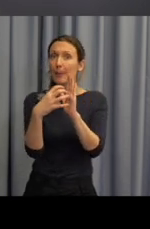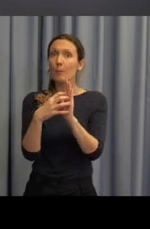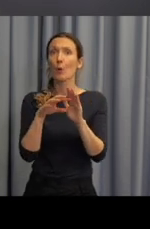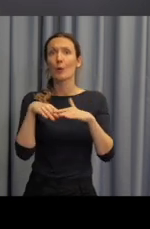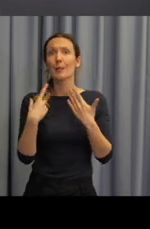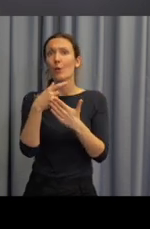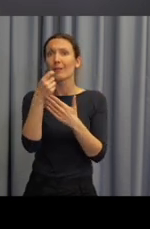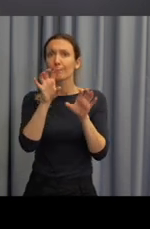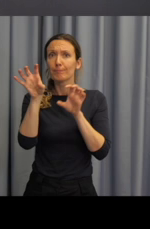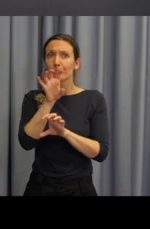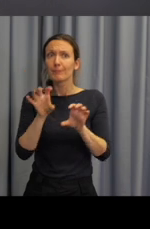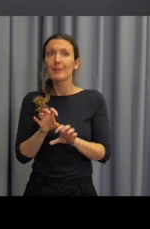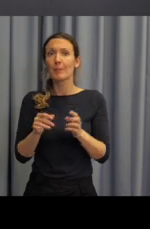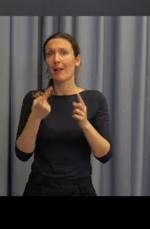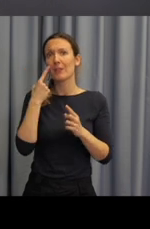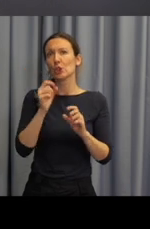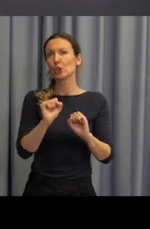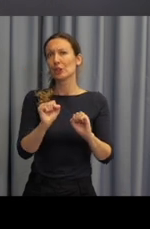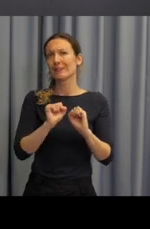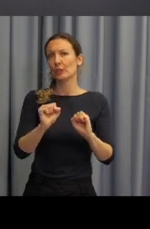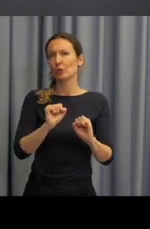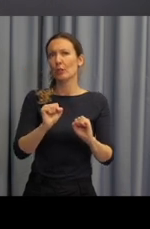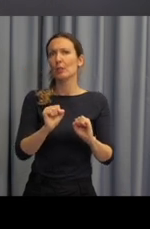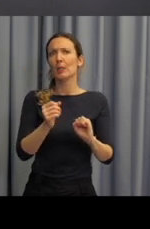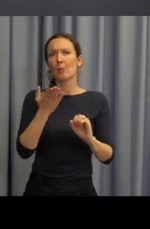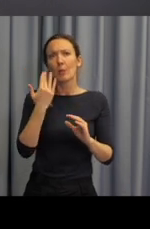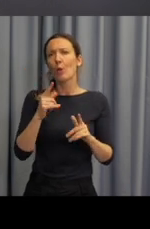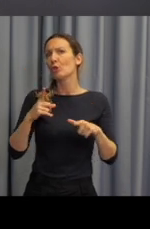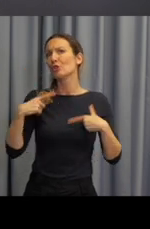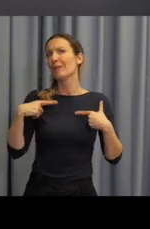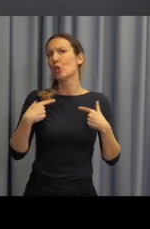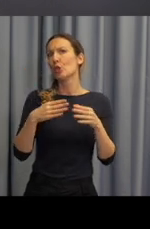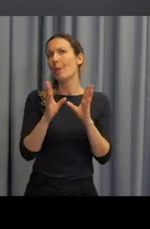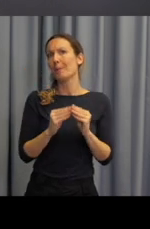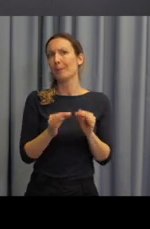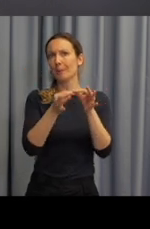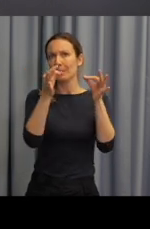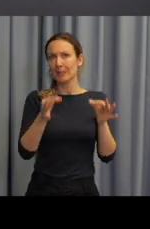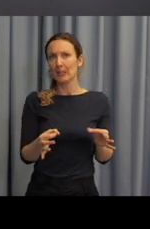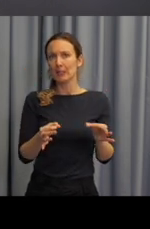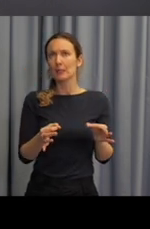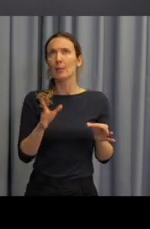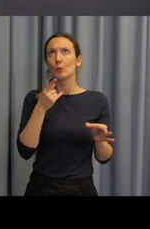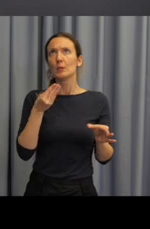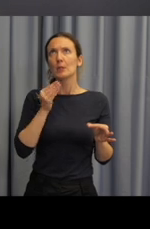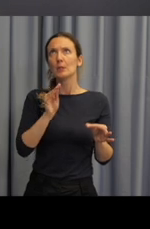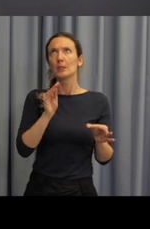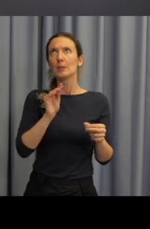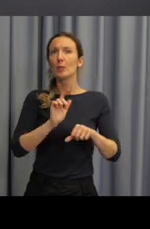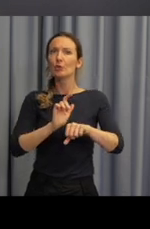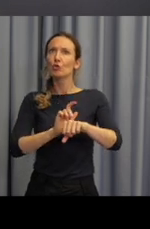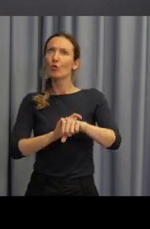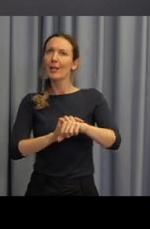Takže zde vlevo je klíč zrovna ke cvičení, kdy se k životopisu přiřazují časové osy